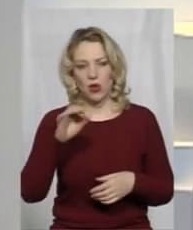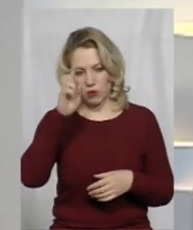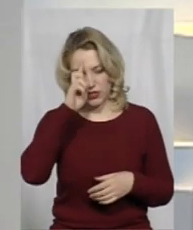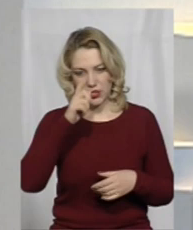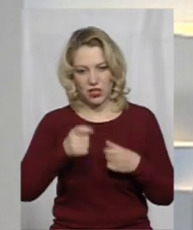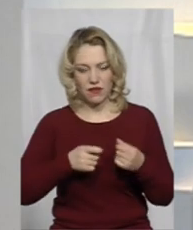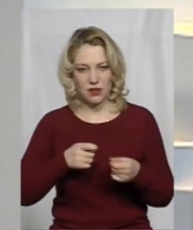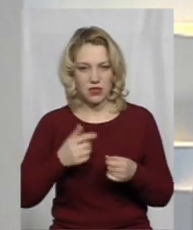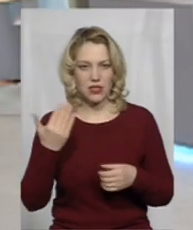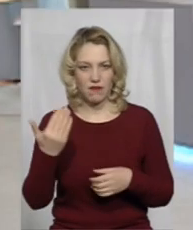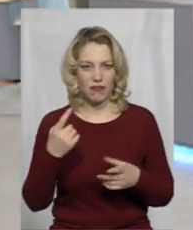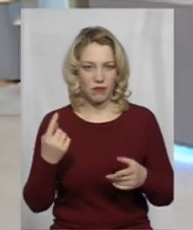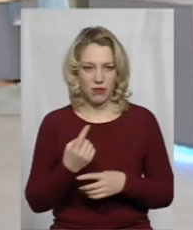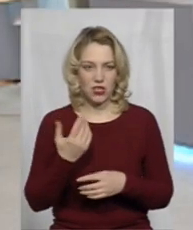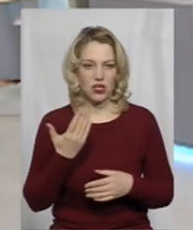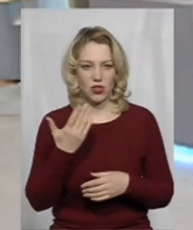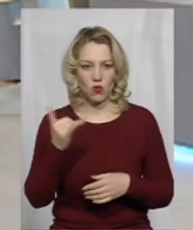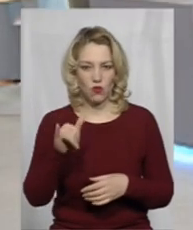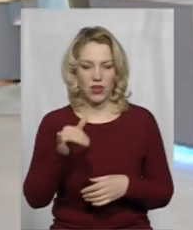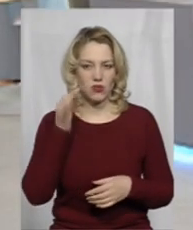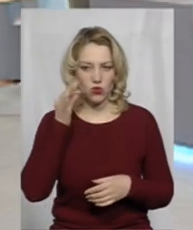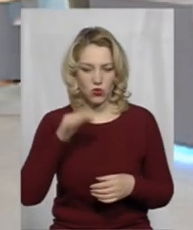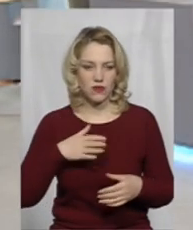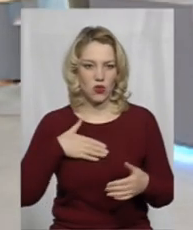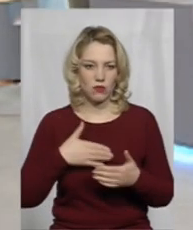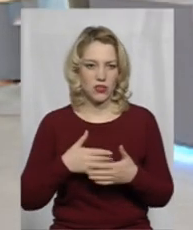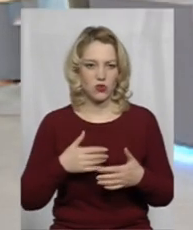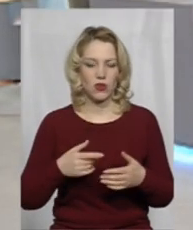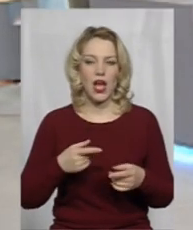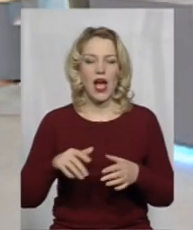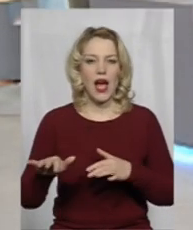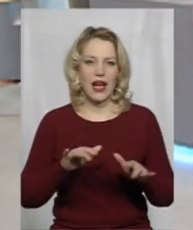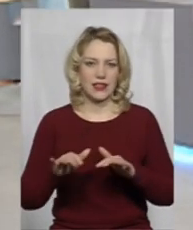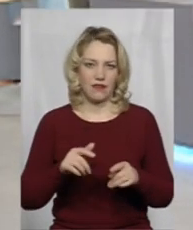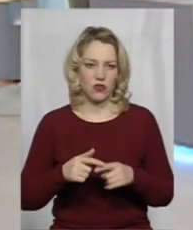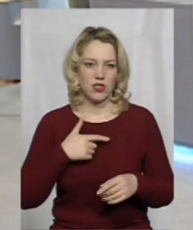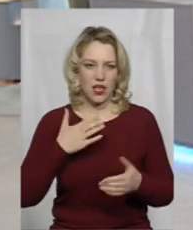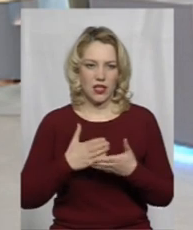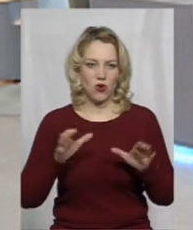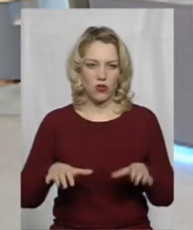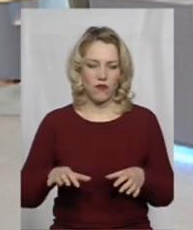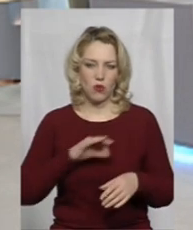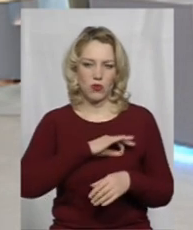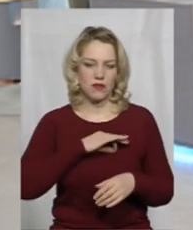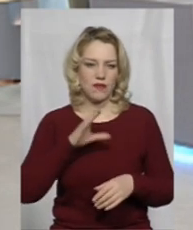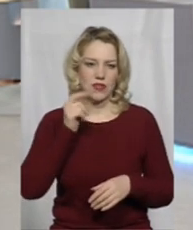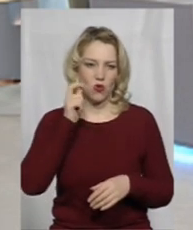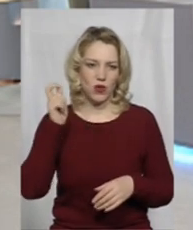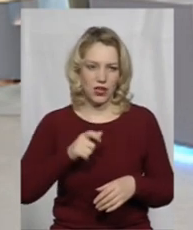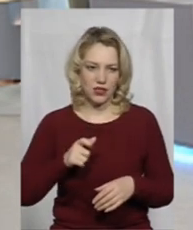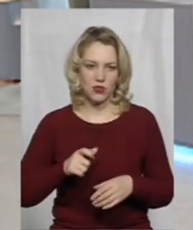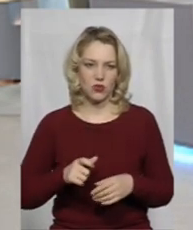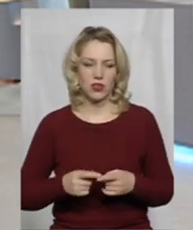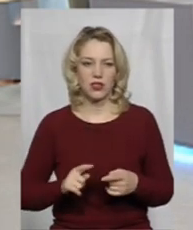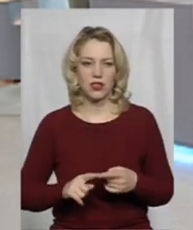вперше, А от загалом, який у вас досвід громадської активності? Я хочу сказати, що я є головою проспілки всеукраїнської